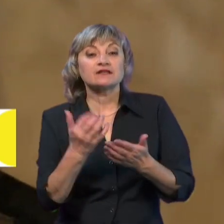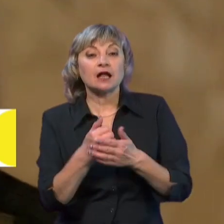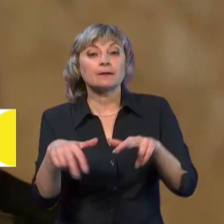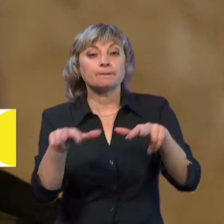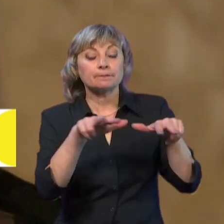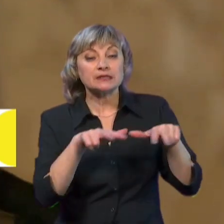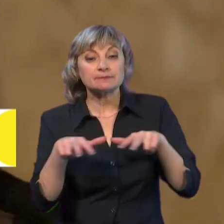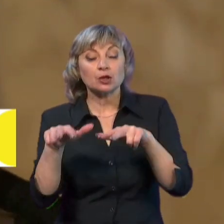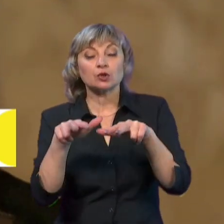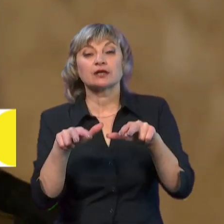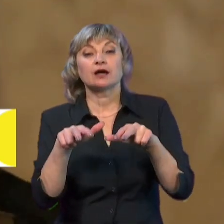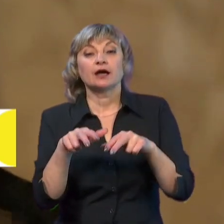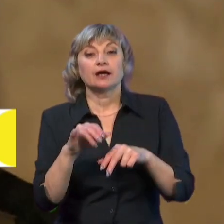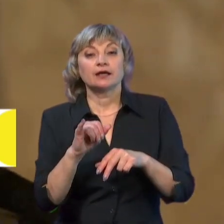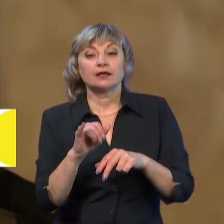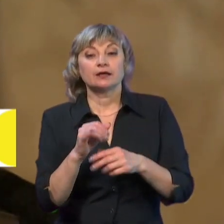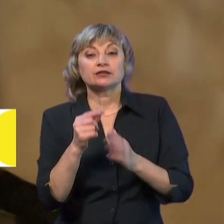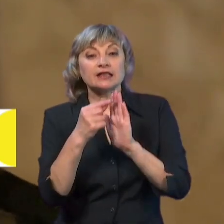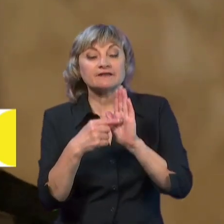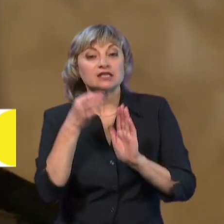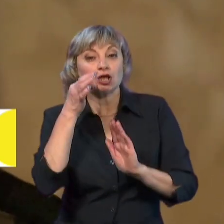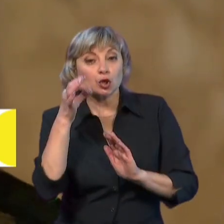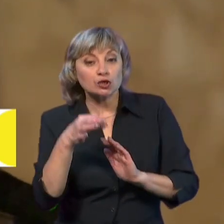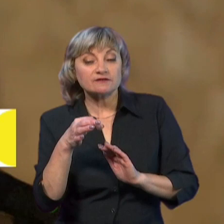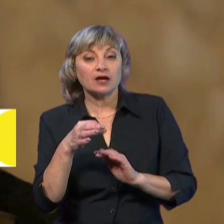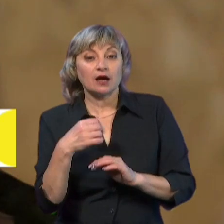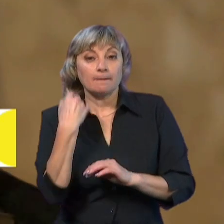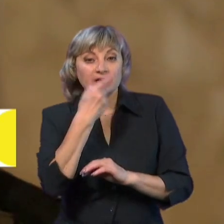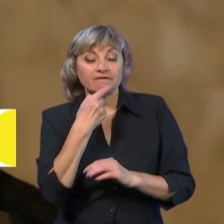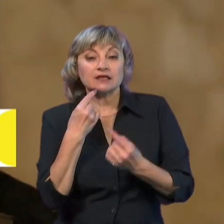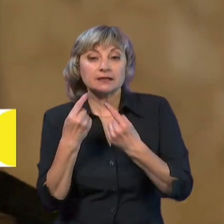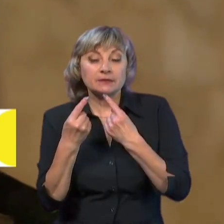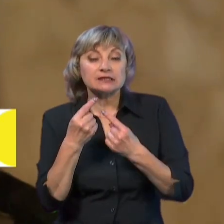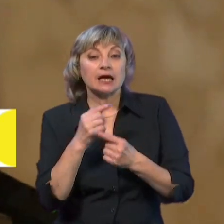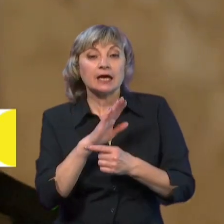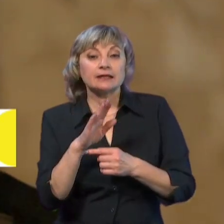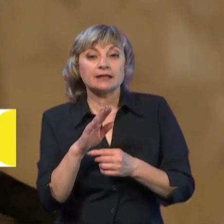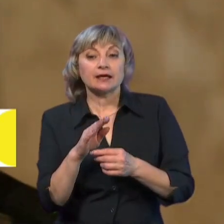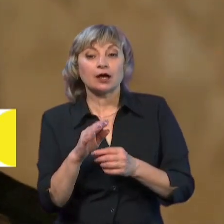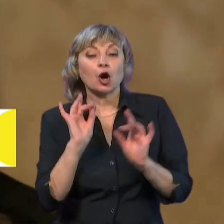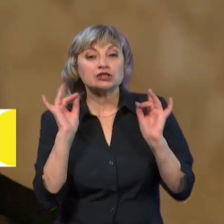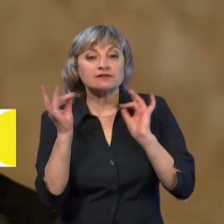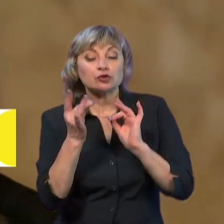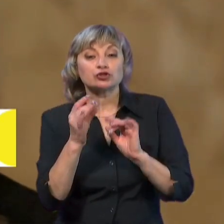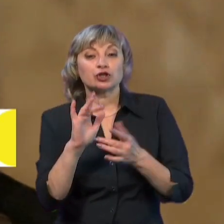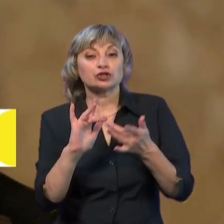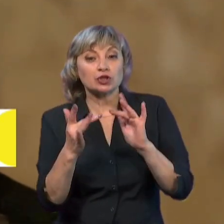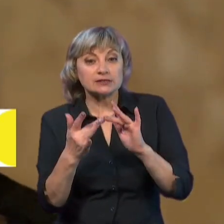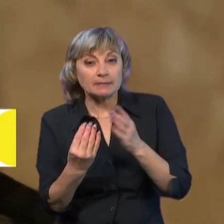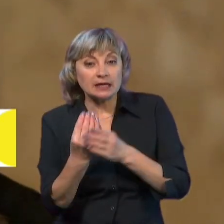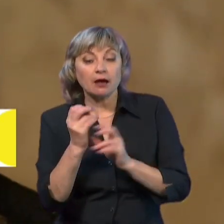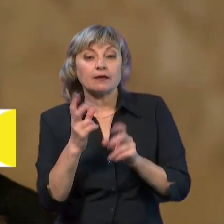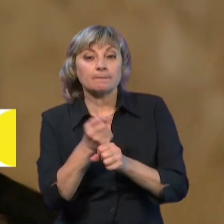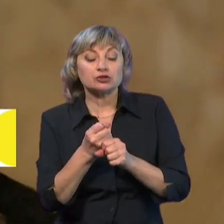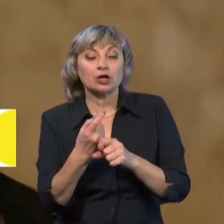літальні апарати, ділиться досвідом в приватних бесідах і не злучувати це в загальносоціальних мережах, як працює.